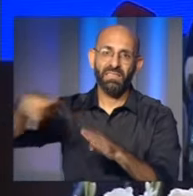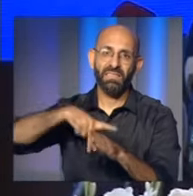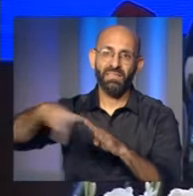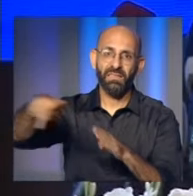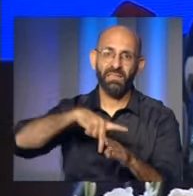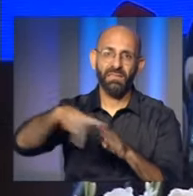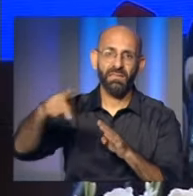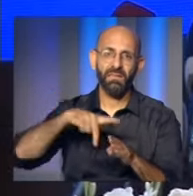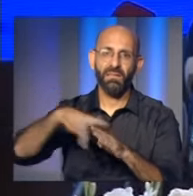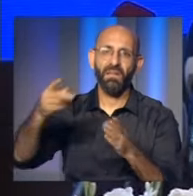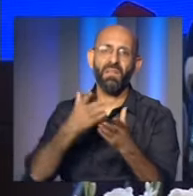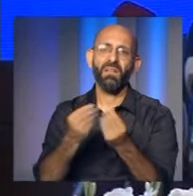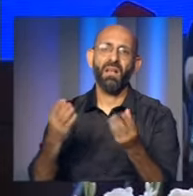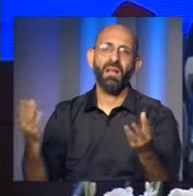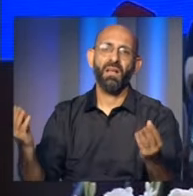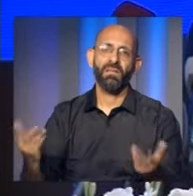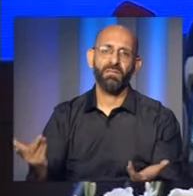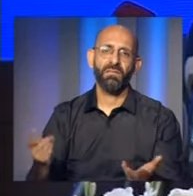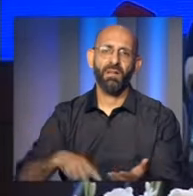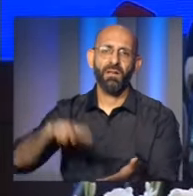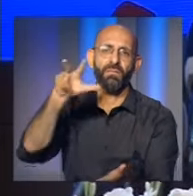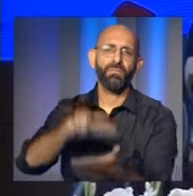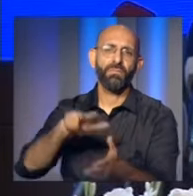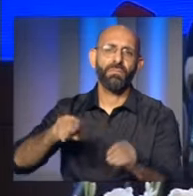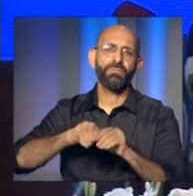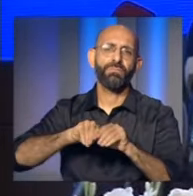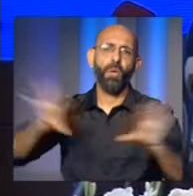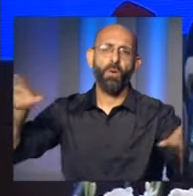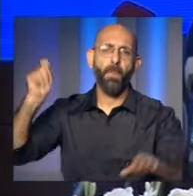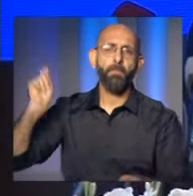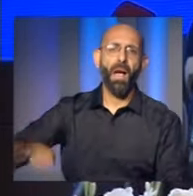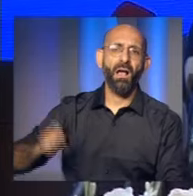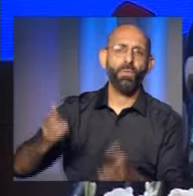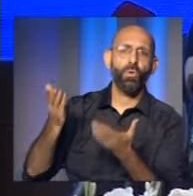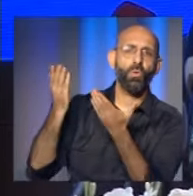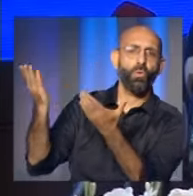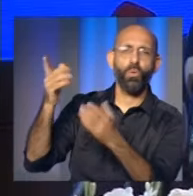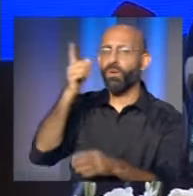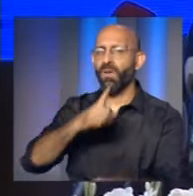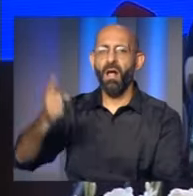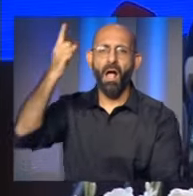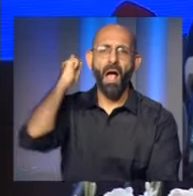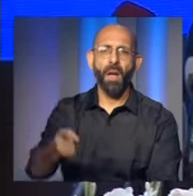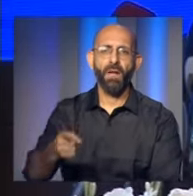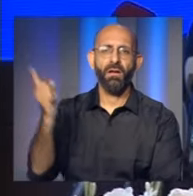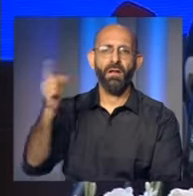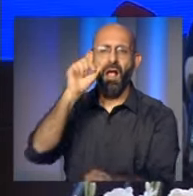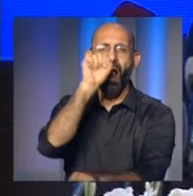ضد الكيان الإسرائيلي والتي تتهمه بارتكاب الإبادة الجماعية